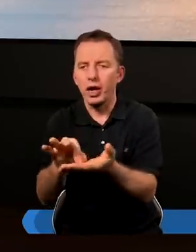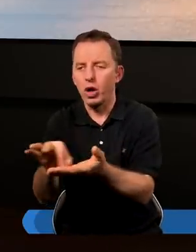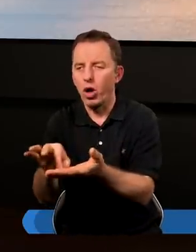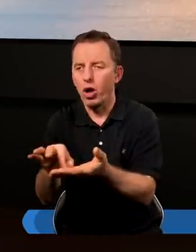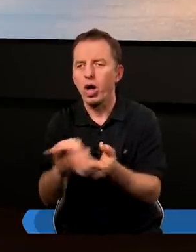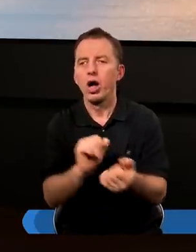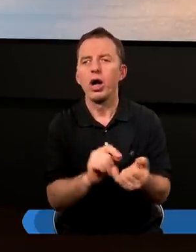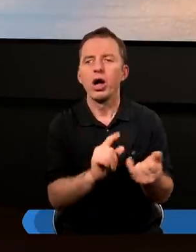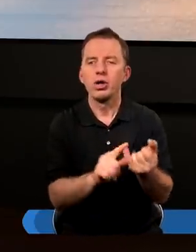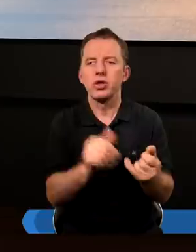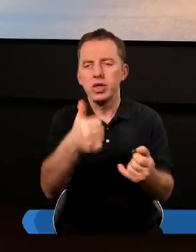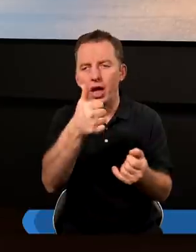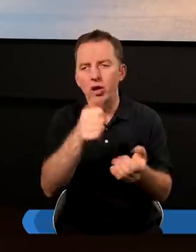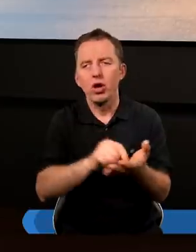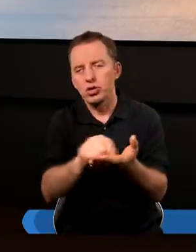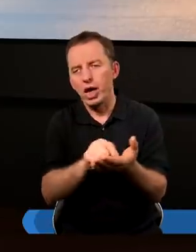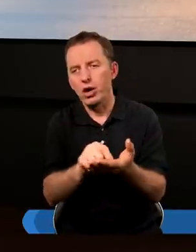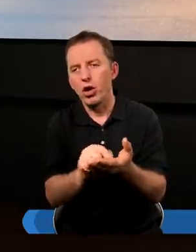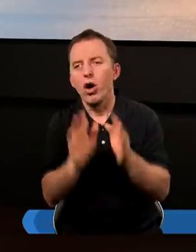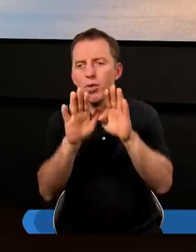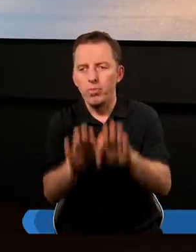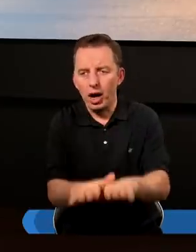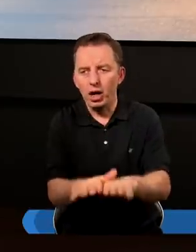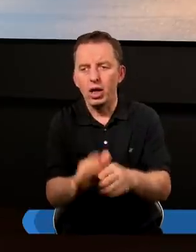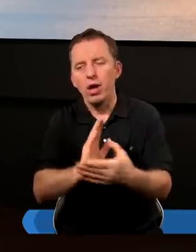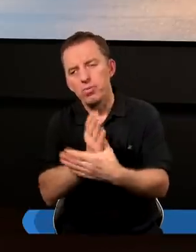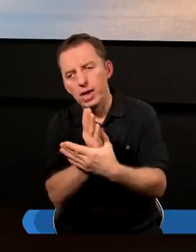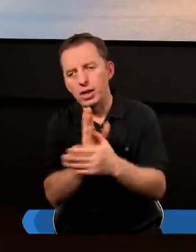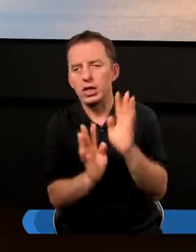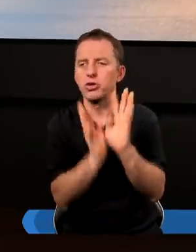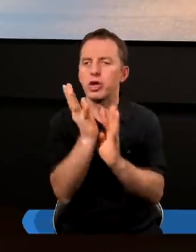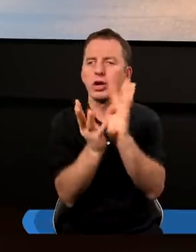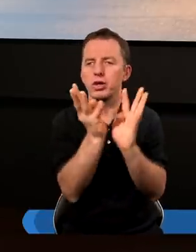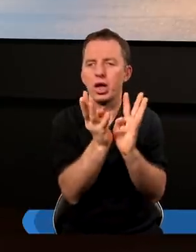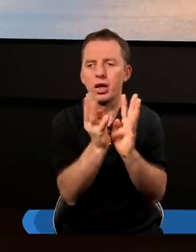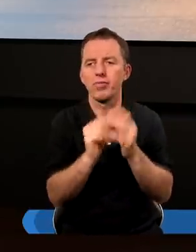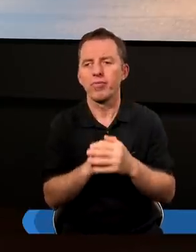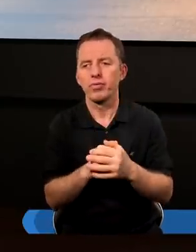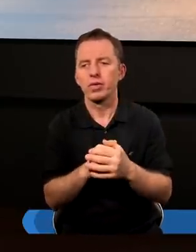i jedno ziarno padło między ciernie.